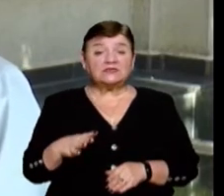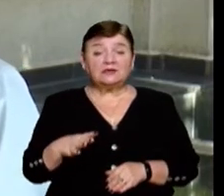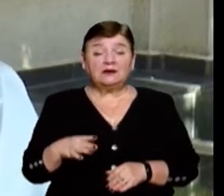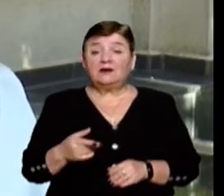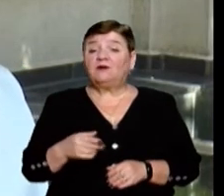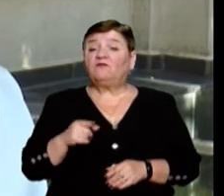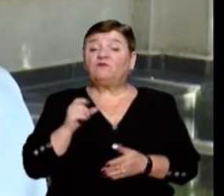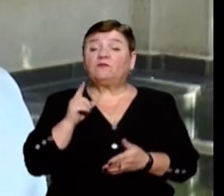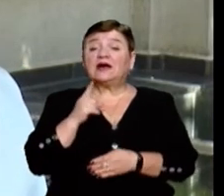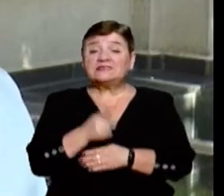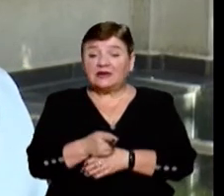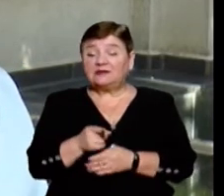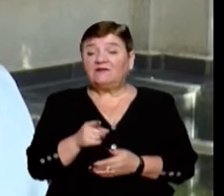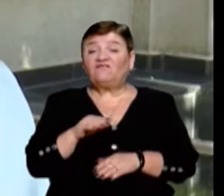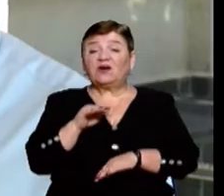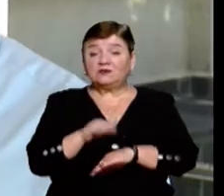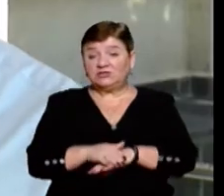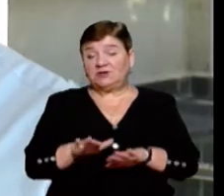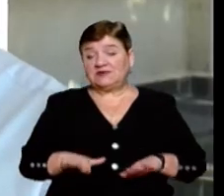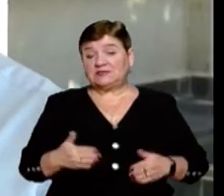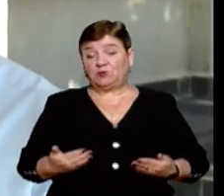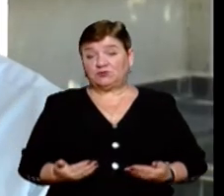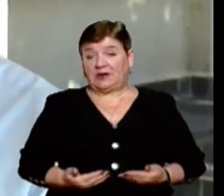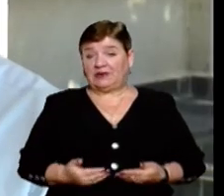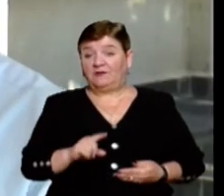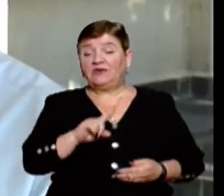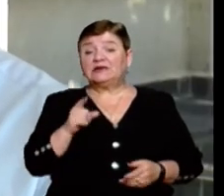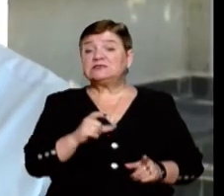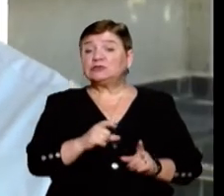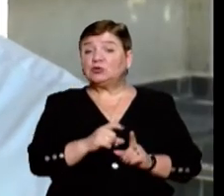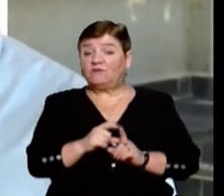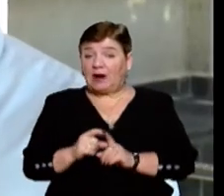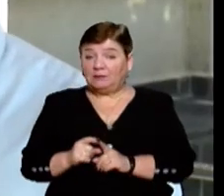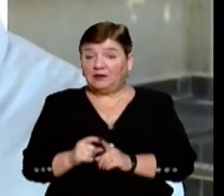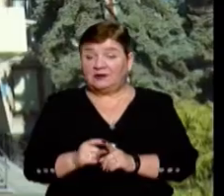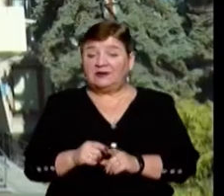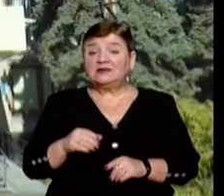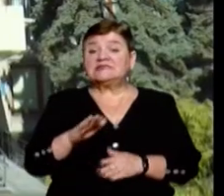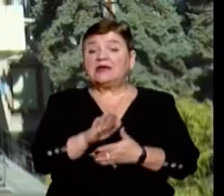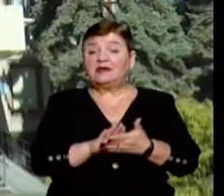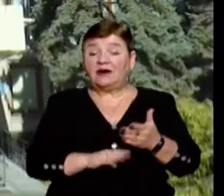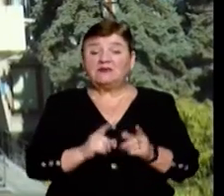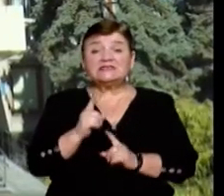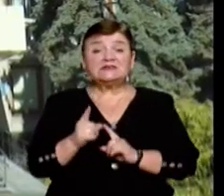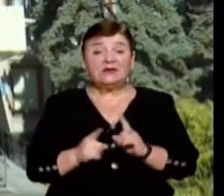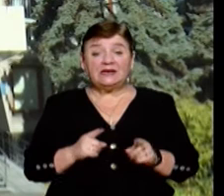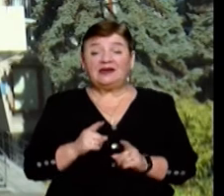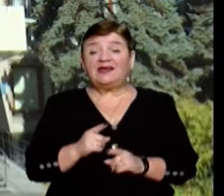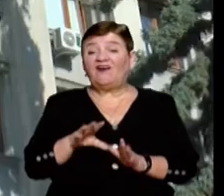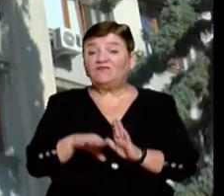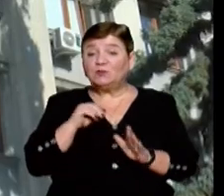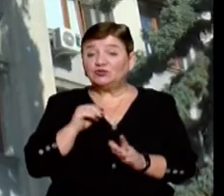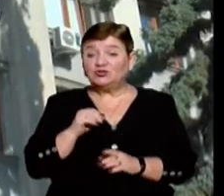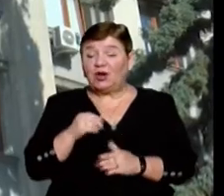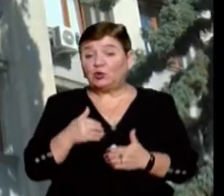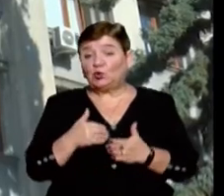безпосередньо фактичне місце проживання. За словами Григорія Жиркова, подати заяви для зміни виборчої адреси можна